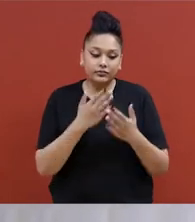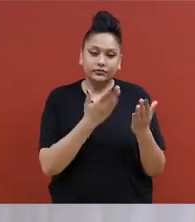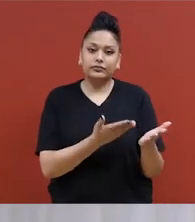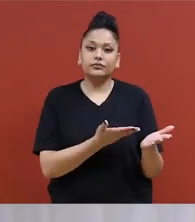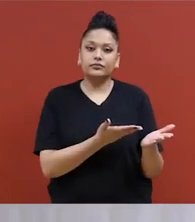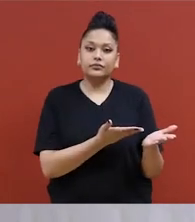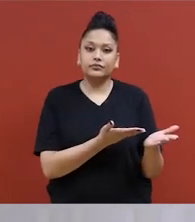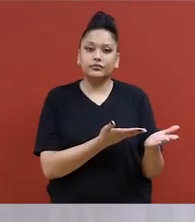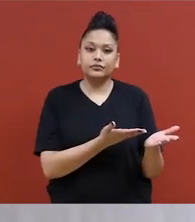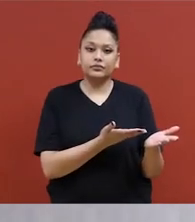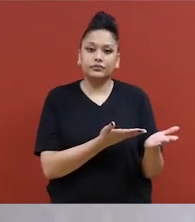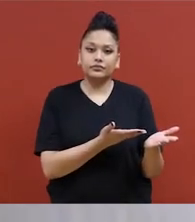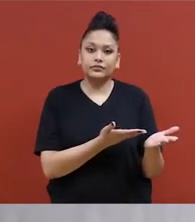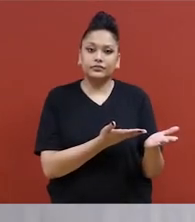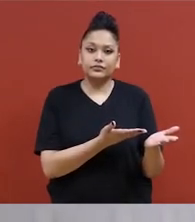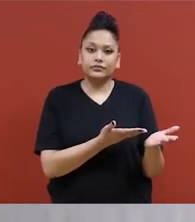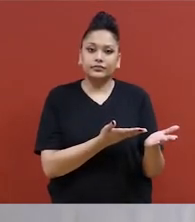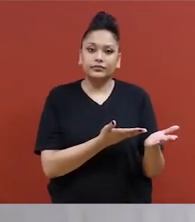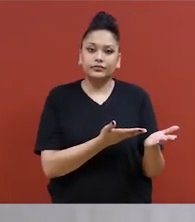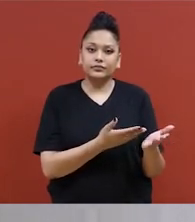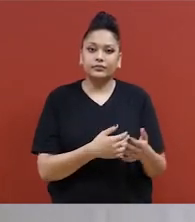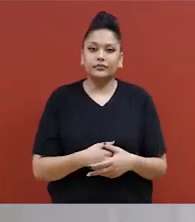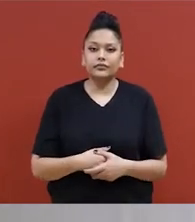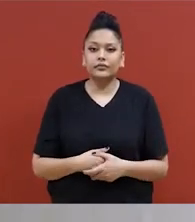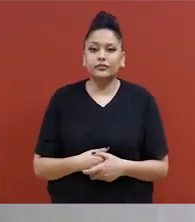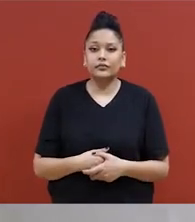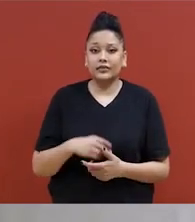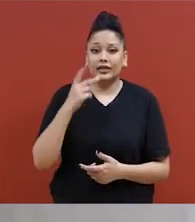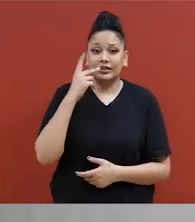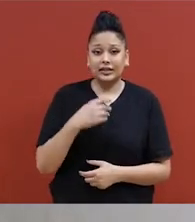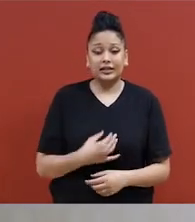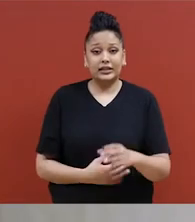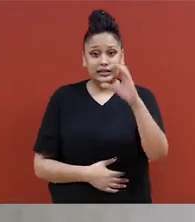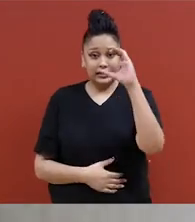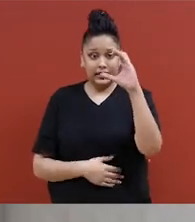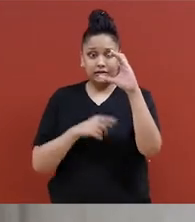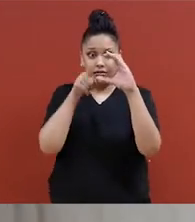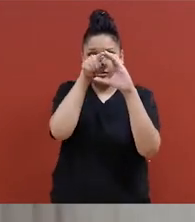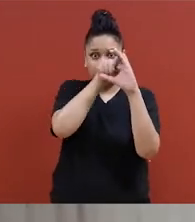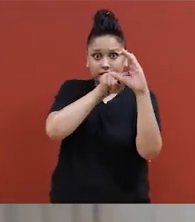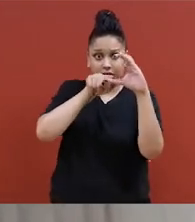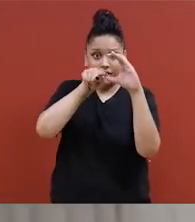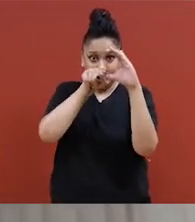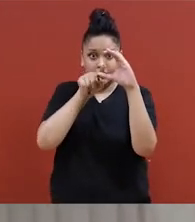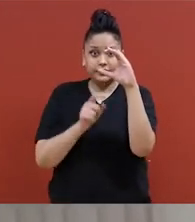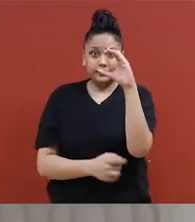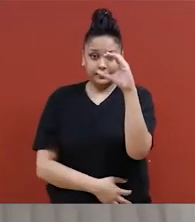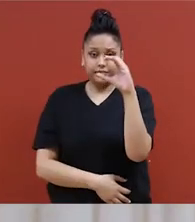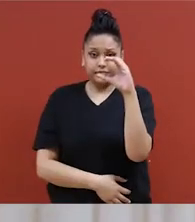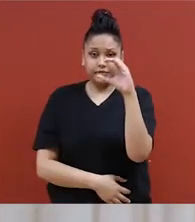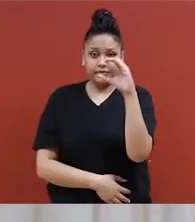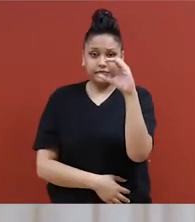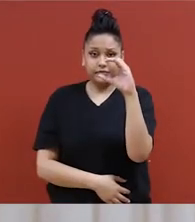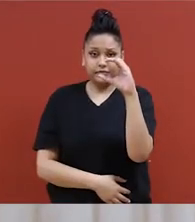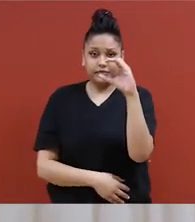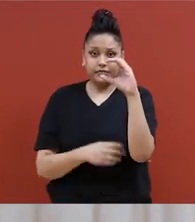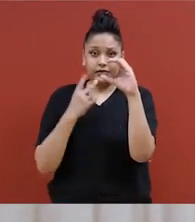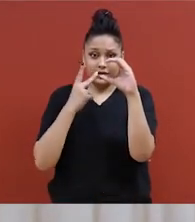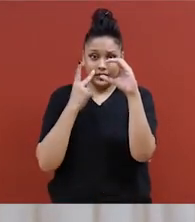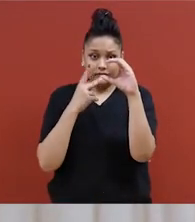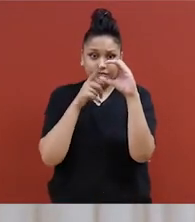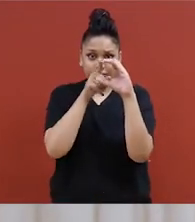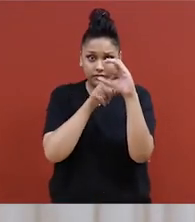Ce que j'ai fait, j'ai ouvert ma main comme la lettre C, j'ai frappé l'intérieur du cou de l'attaquant,